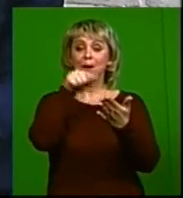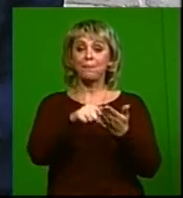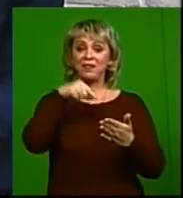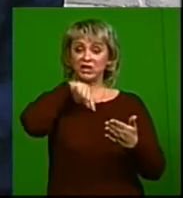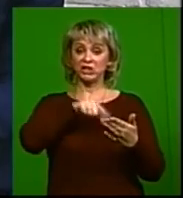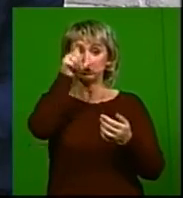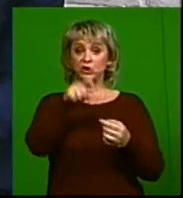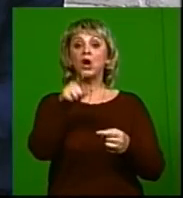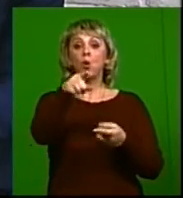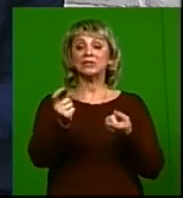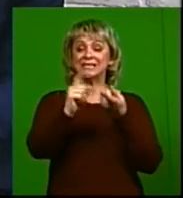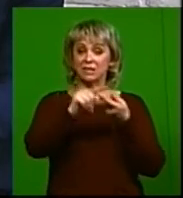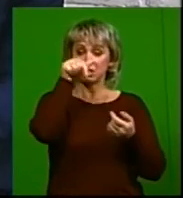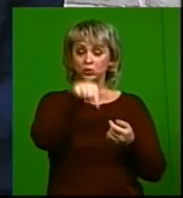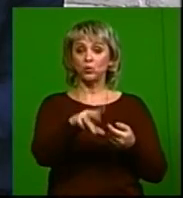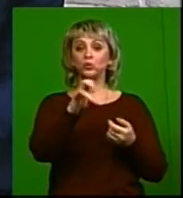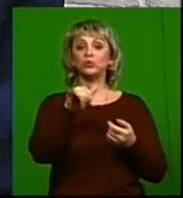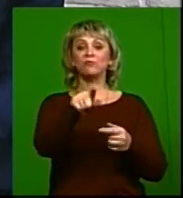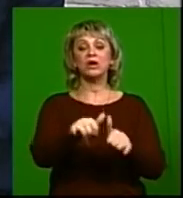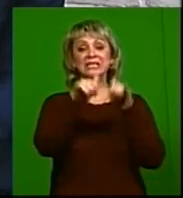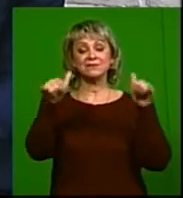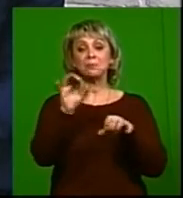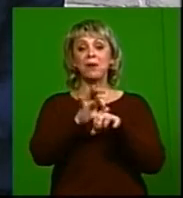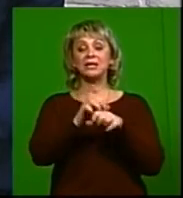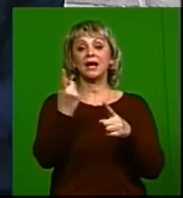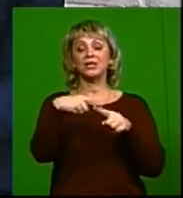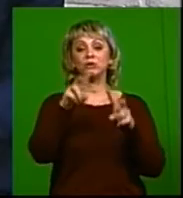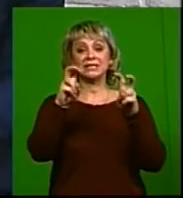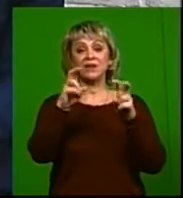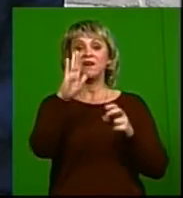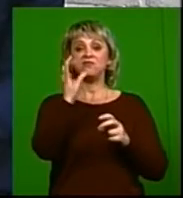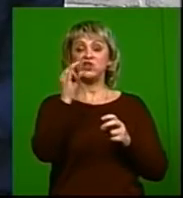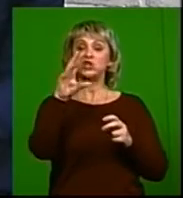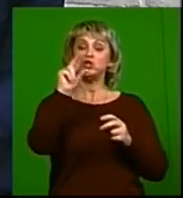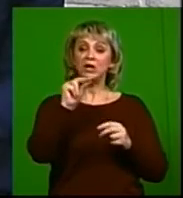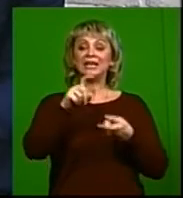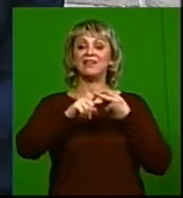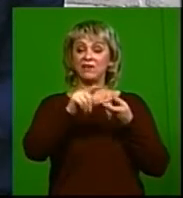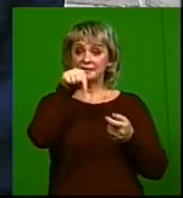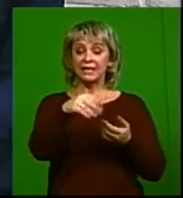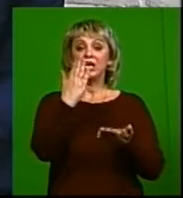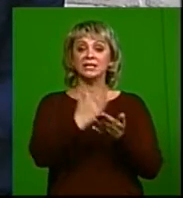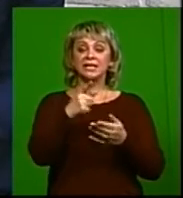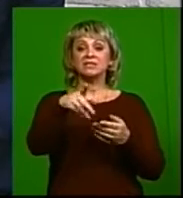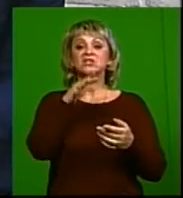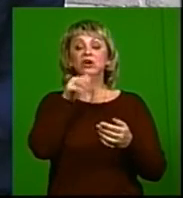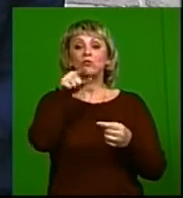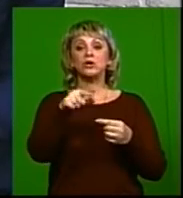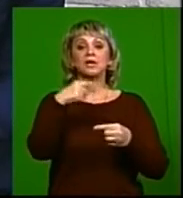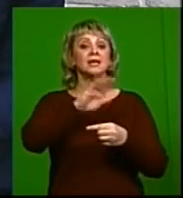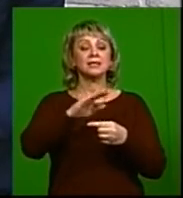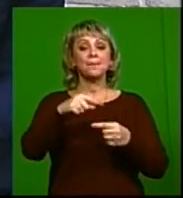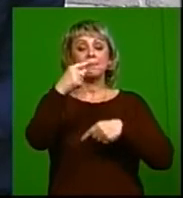становится ВИЧ-инфицированным, и у него развивается болезнь, которая называется ВИЧ-инфекция. И вот если эту болезнь не лечить своевременно, не проходить